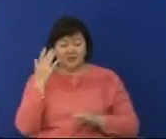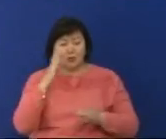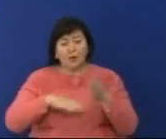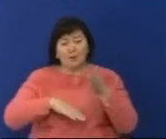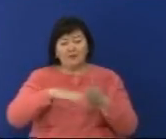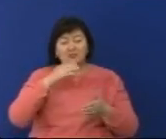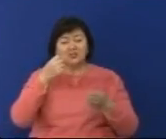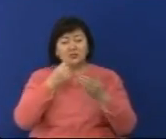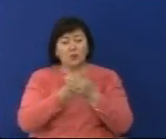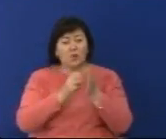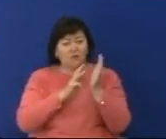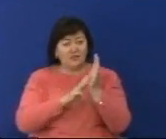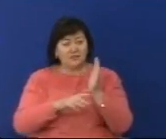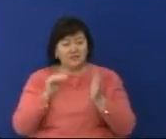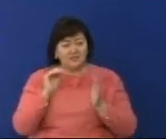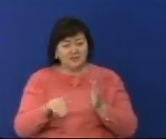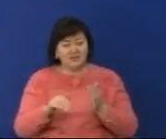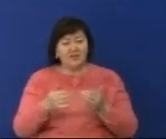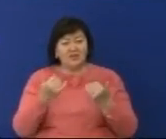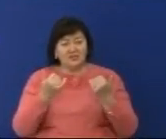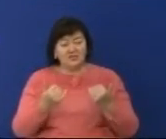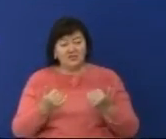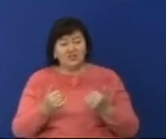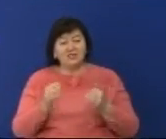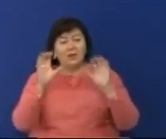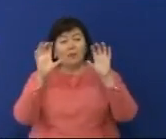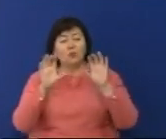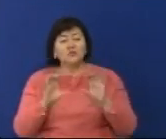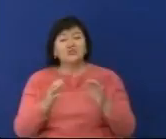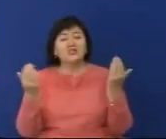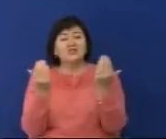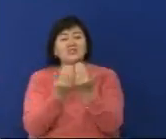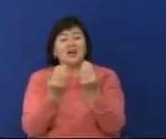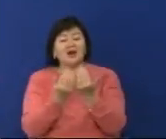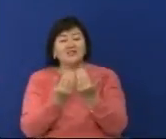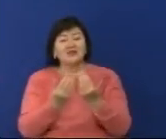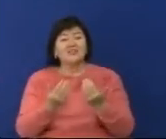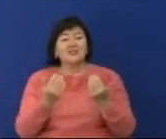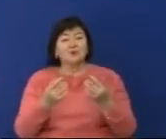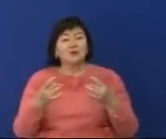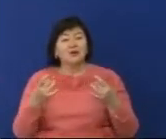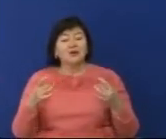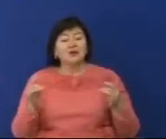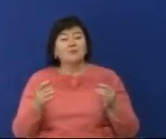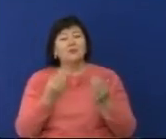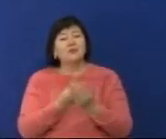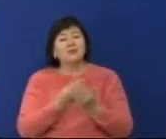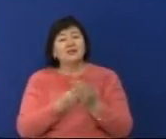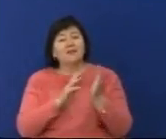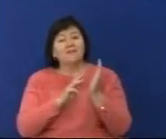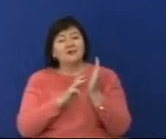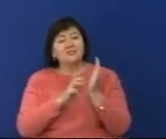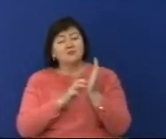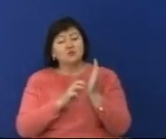Қазір семей ғаласында 47 мәдени мекеме жұмысы тейді. Мөзелер, театр, кітапқана, күліктарды ғосқанда 800 дон астам маман еңбег етеді.